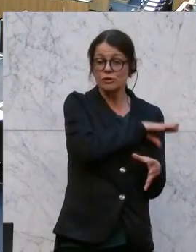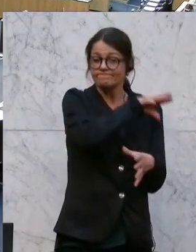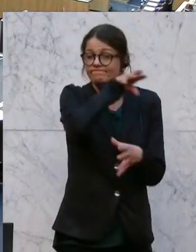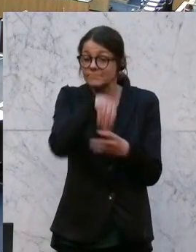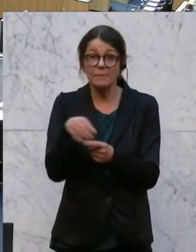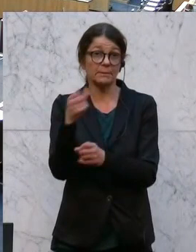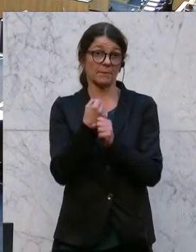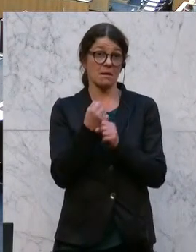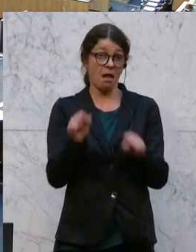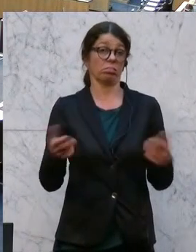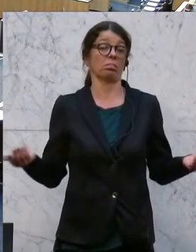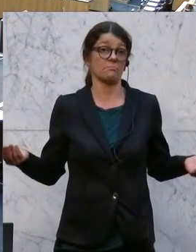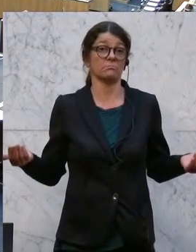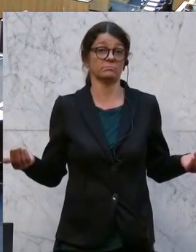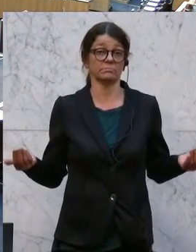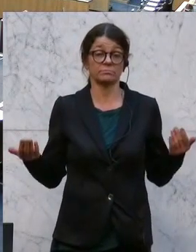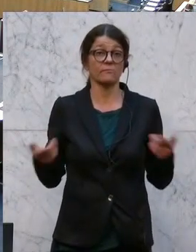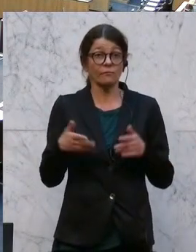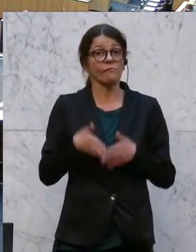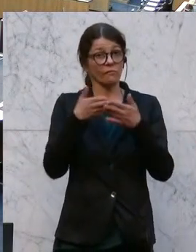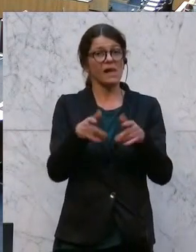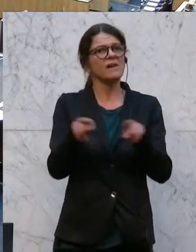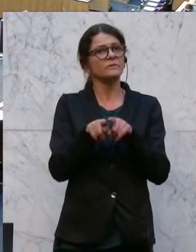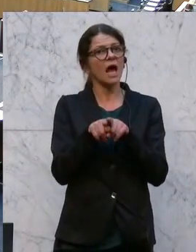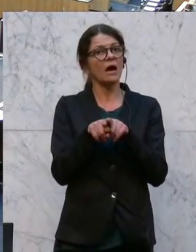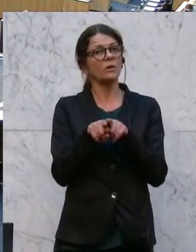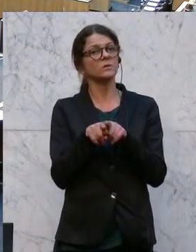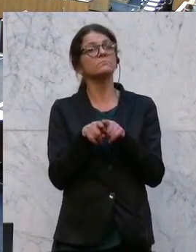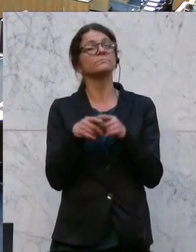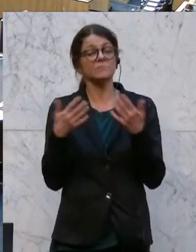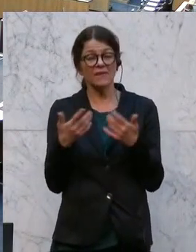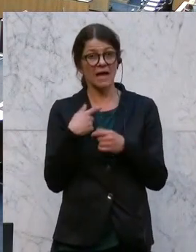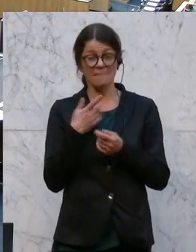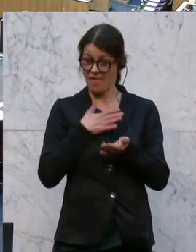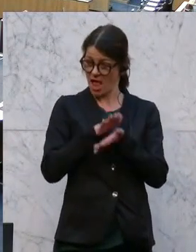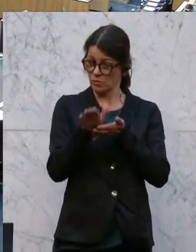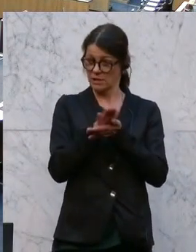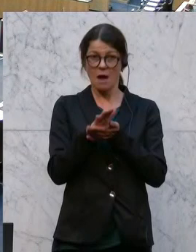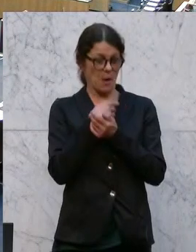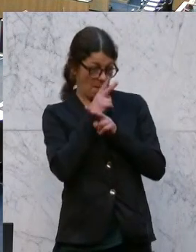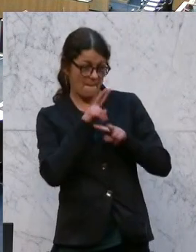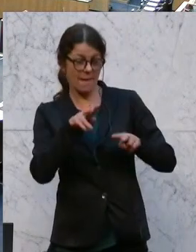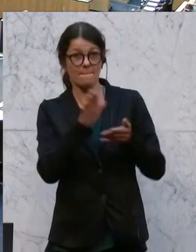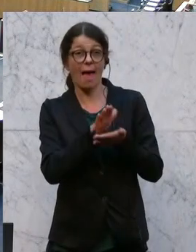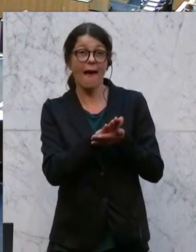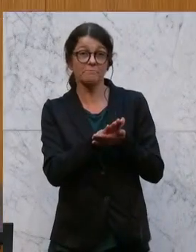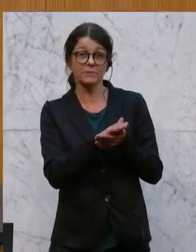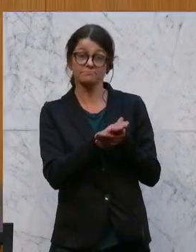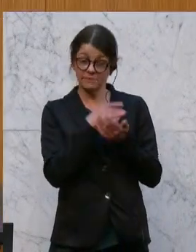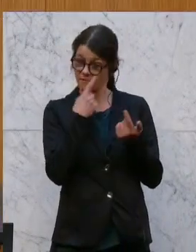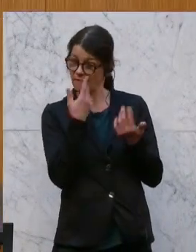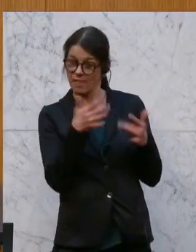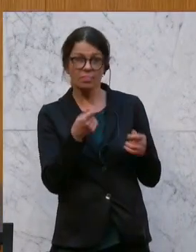teilhaben. Es hilft auch, den Überblick über die Ausgaben zu halten. Und ein ganz